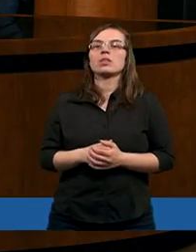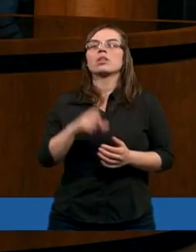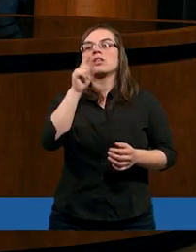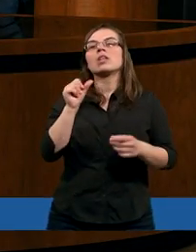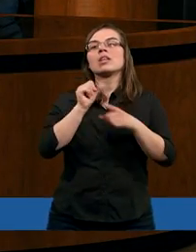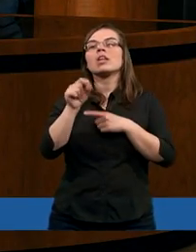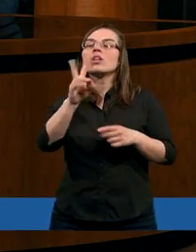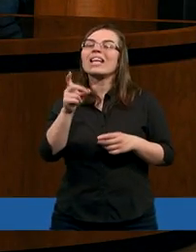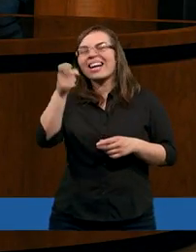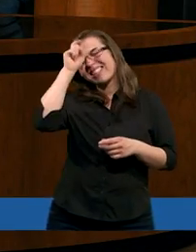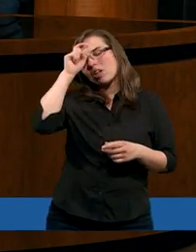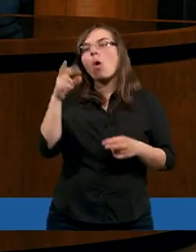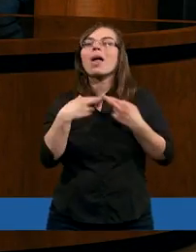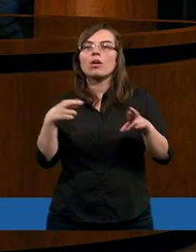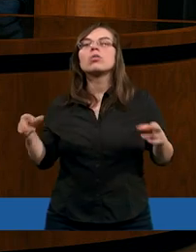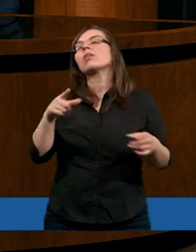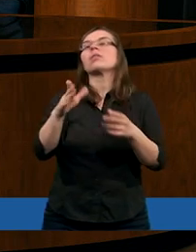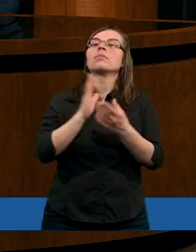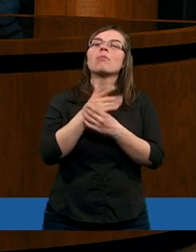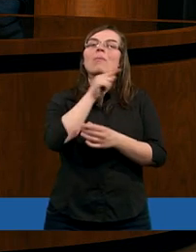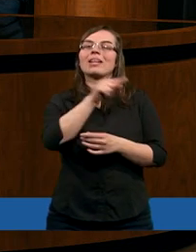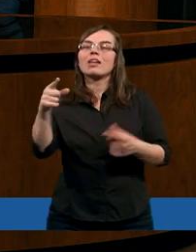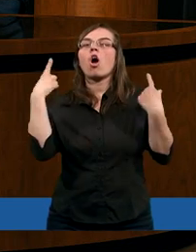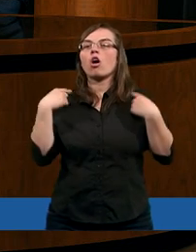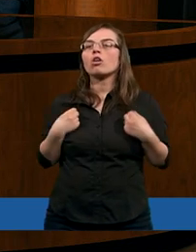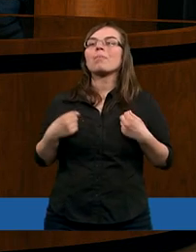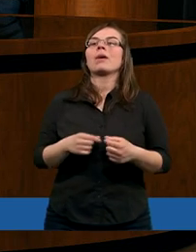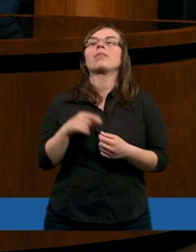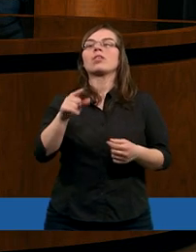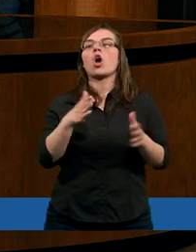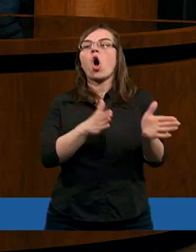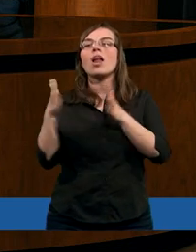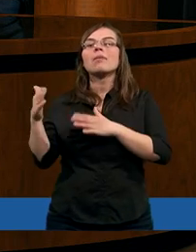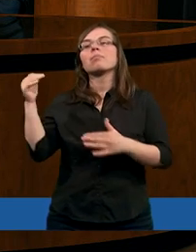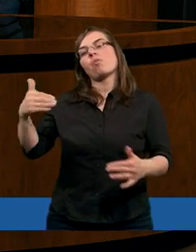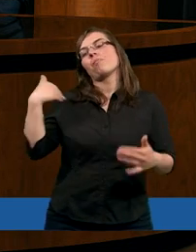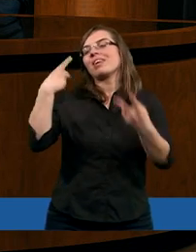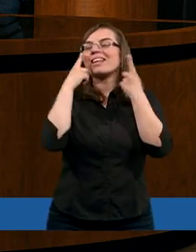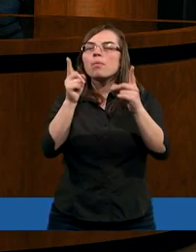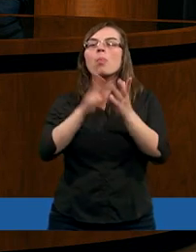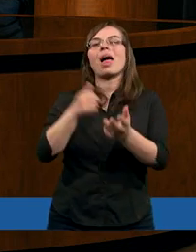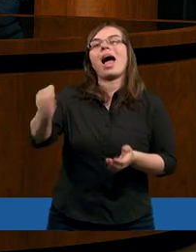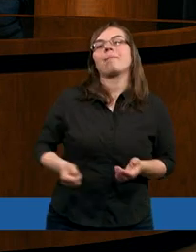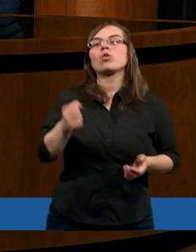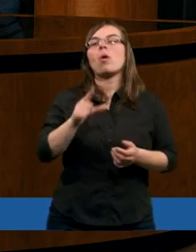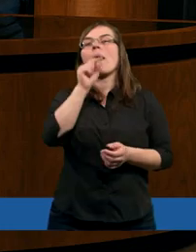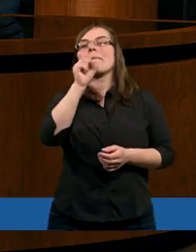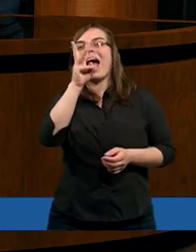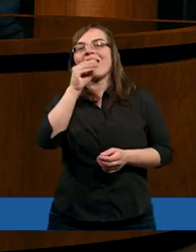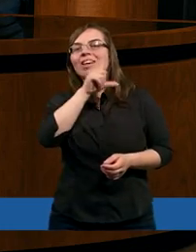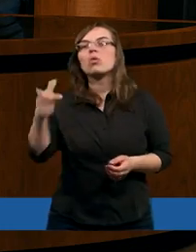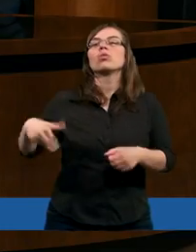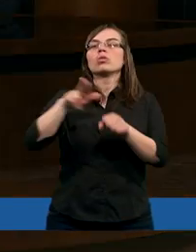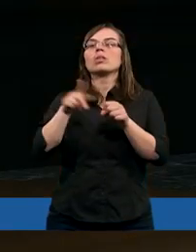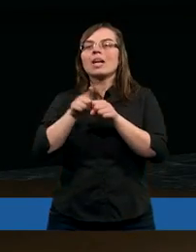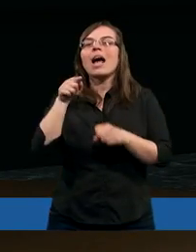Myślę, że jest taka istotna różnica między taką śmiercią właśnie tych innych przywódców religijnych. Nawet moglibyśmy spojrzeć na apostoła Pawła, który